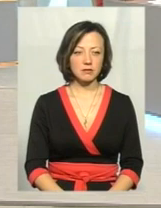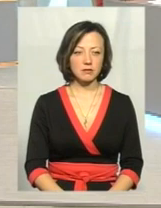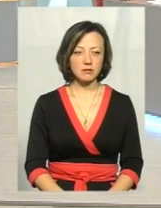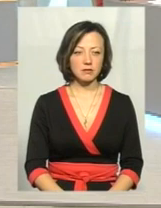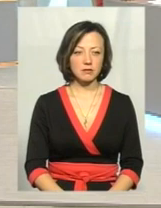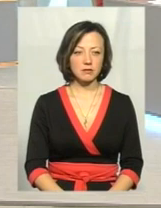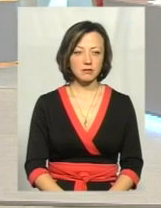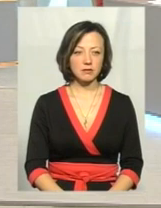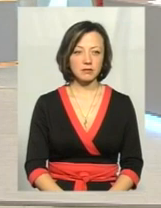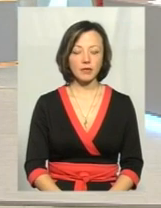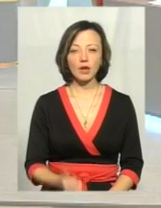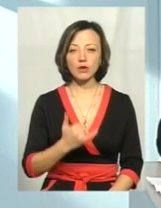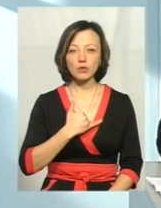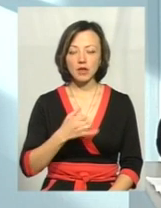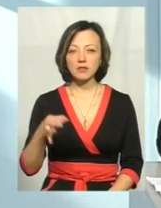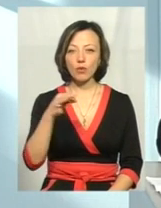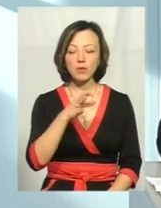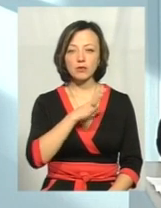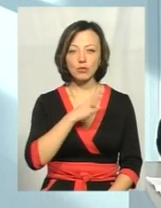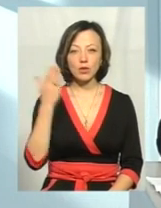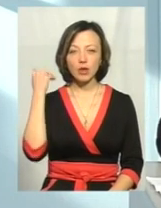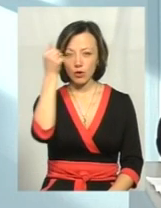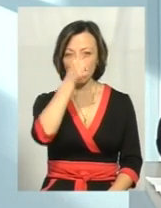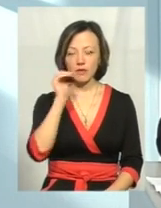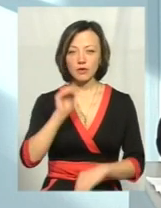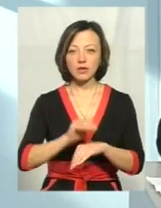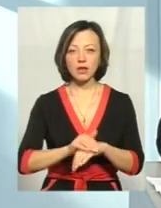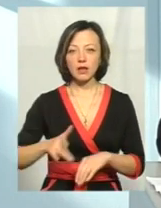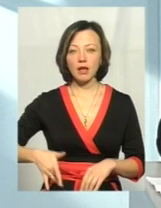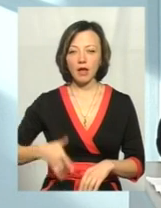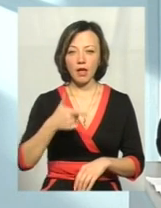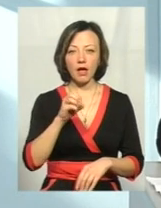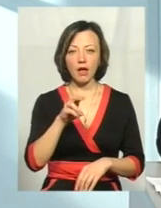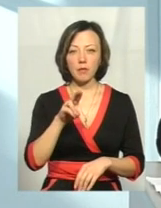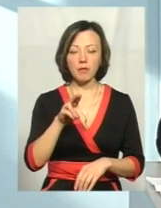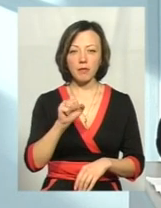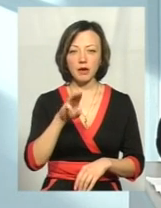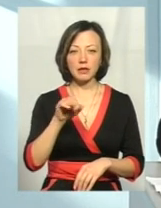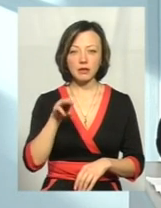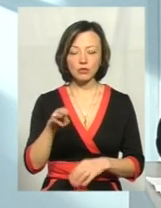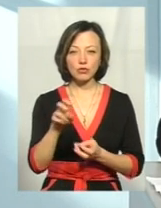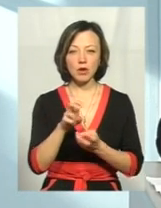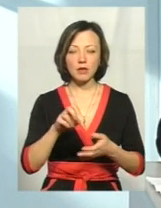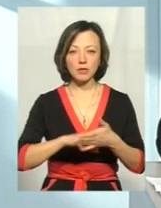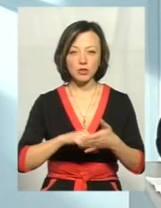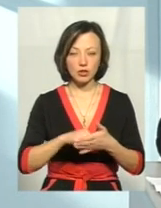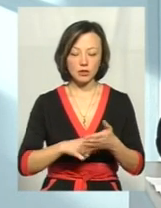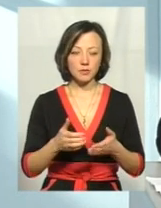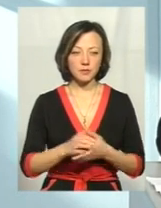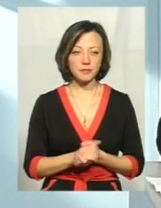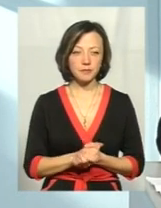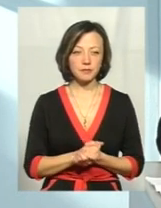В нас в області були роки, що фіксувався вірус на гапатиту, було багато, шукали причини. А коли проводили?